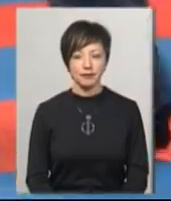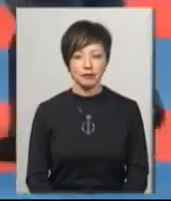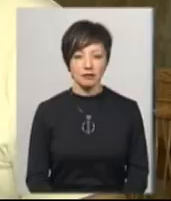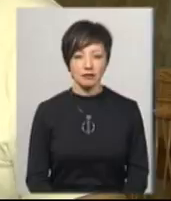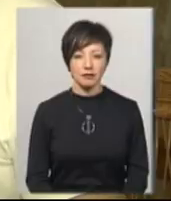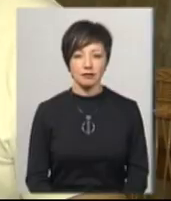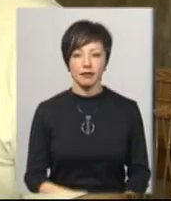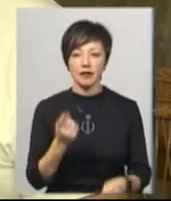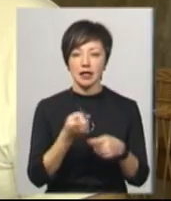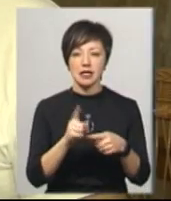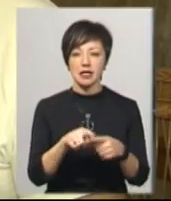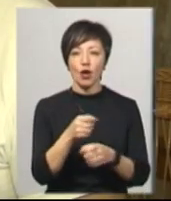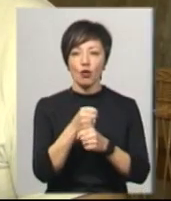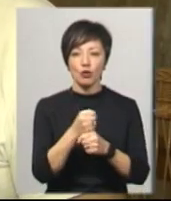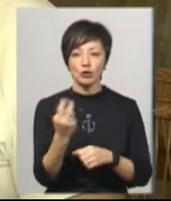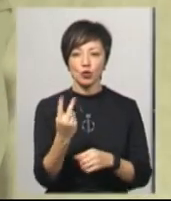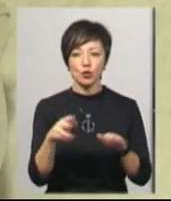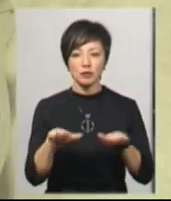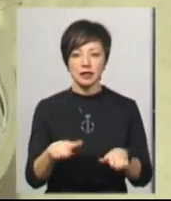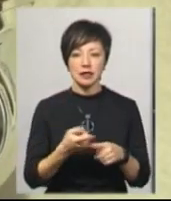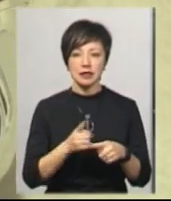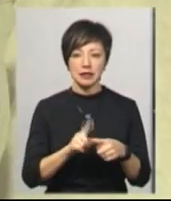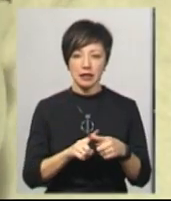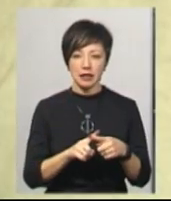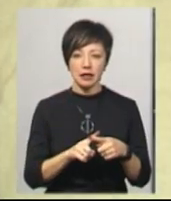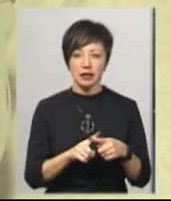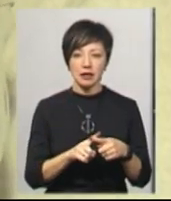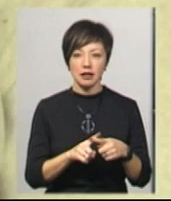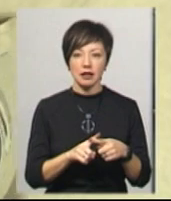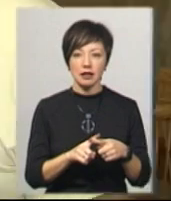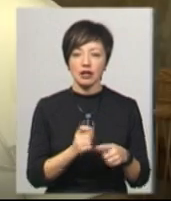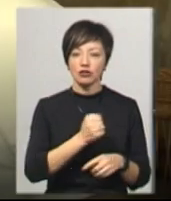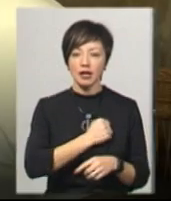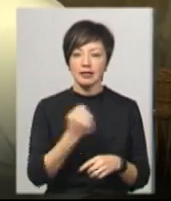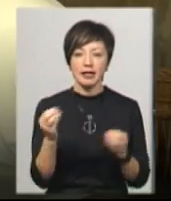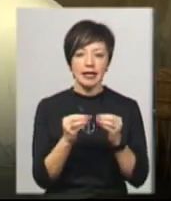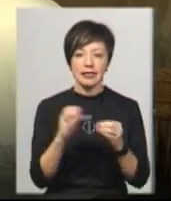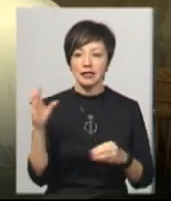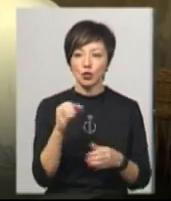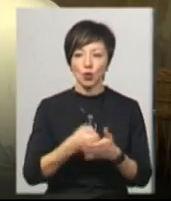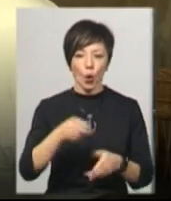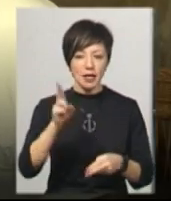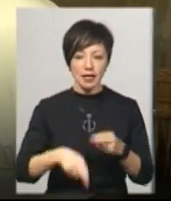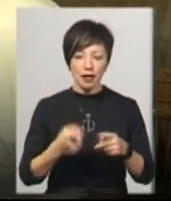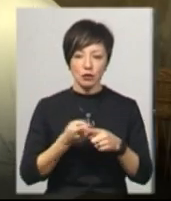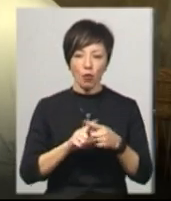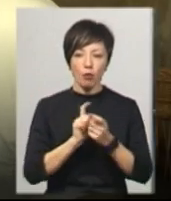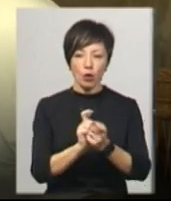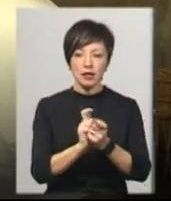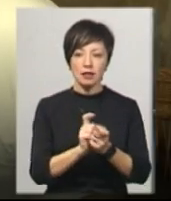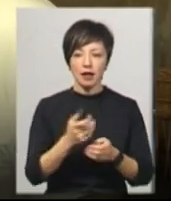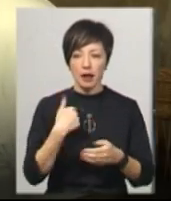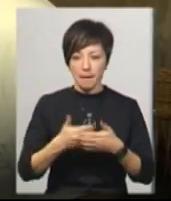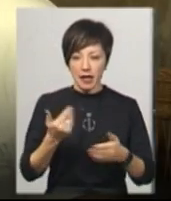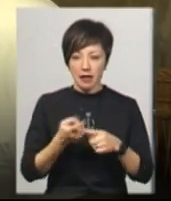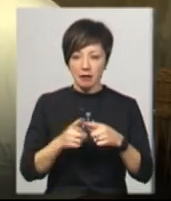Цей кубок за друге місце, на жаль, за 10 секунд до кінця цього поєдинка, перед тим я